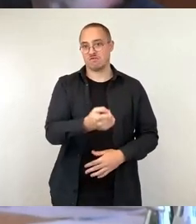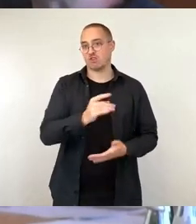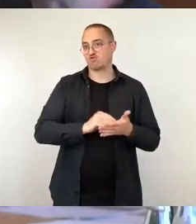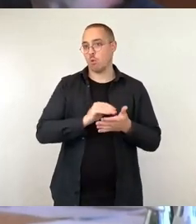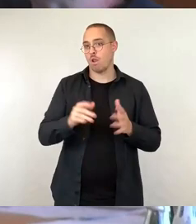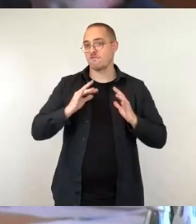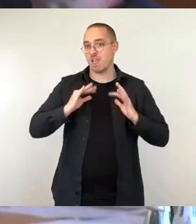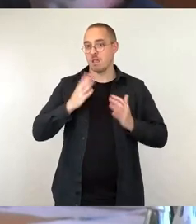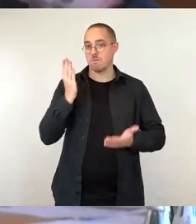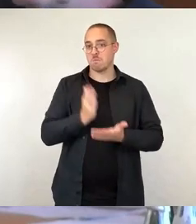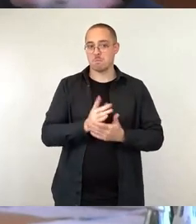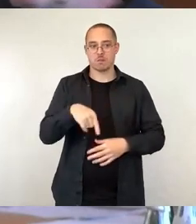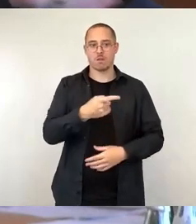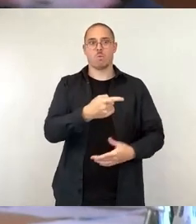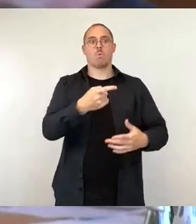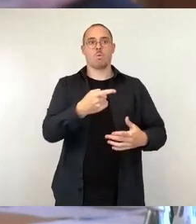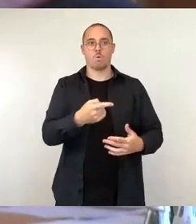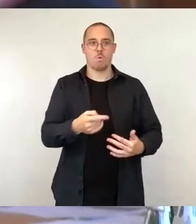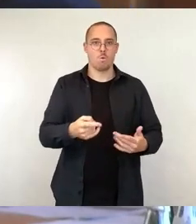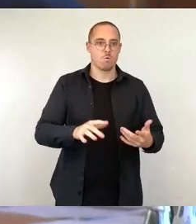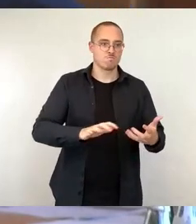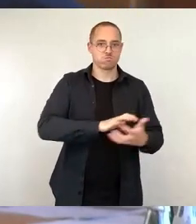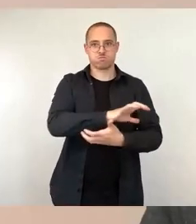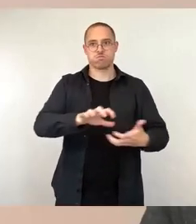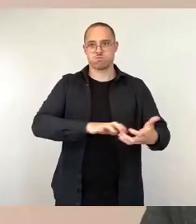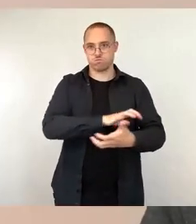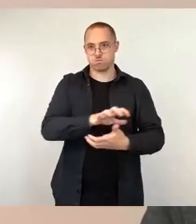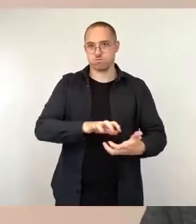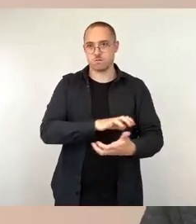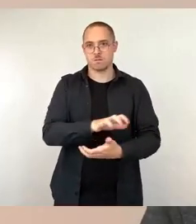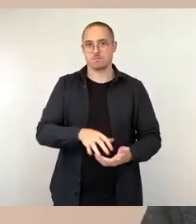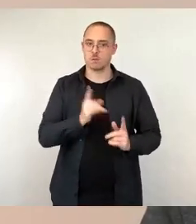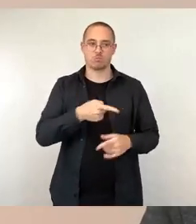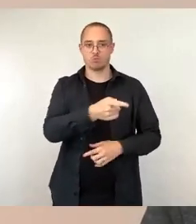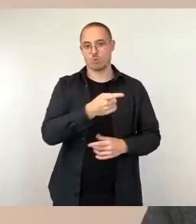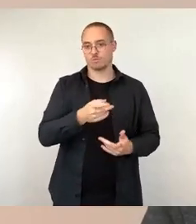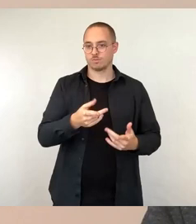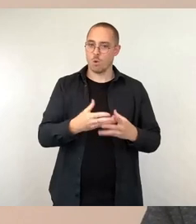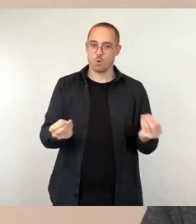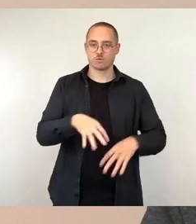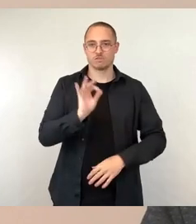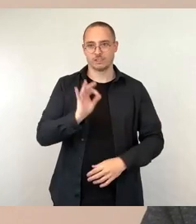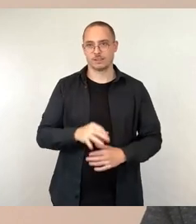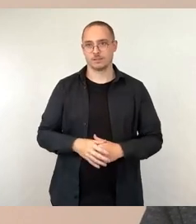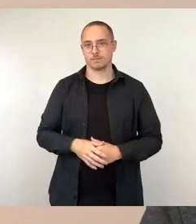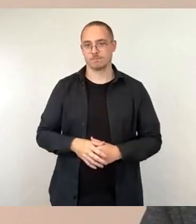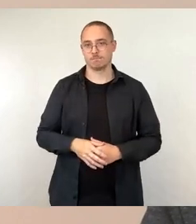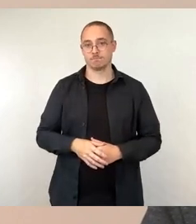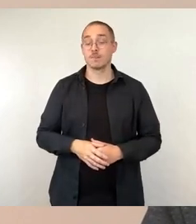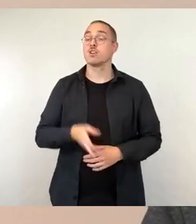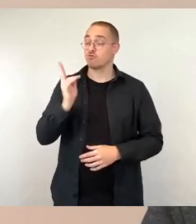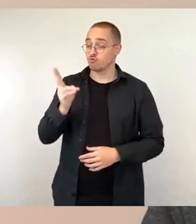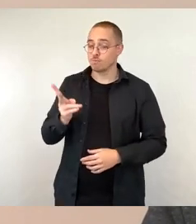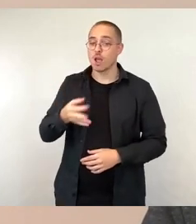Nichts, wenn das nicht geklärt ist. Ja, Sie sprechen das völlig zu Recht an. Bei der Jugendkunstschule ist es so, dass wir